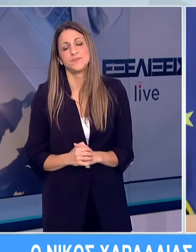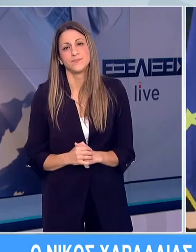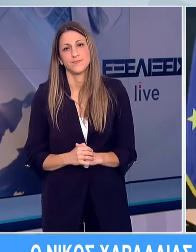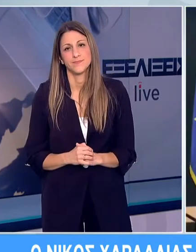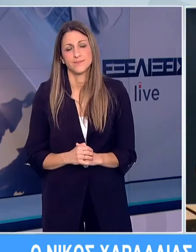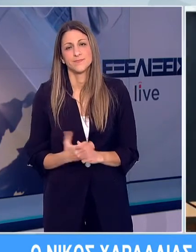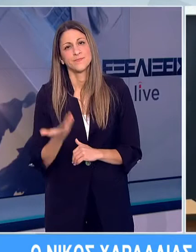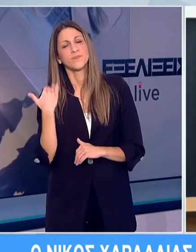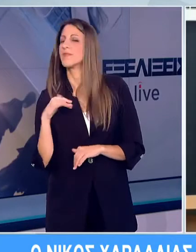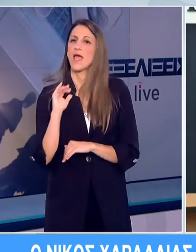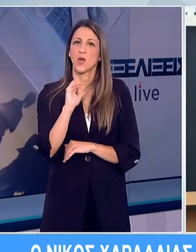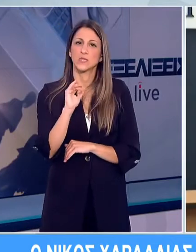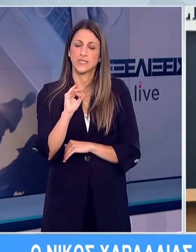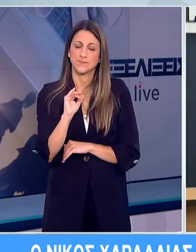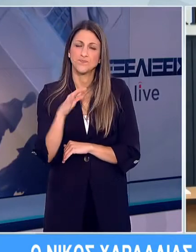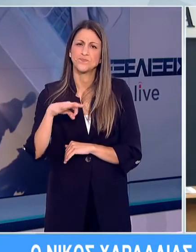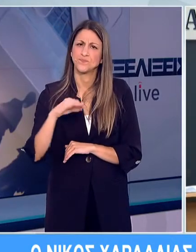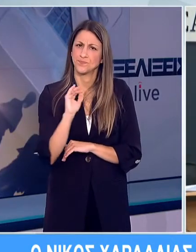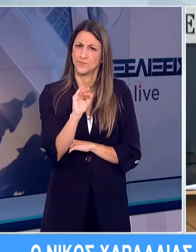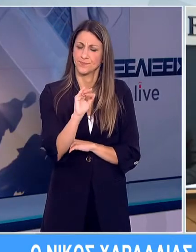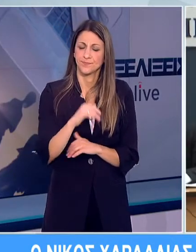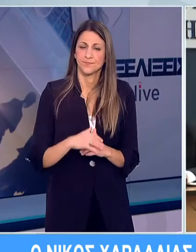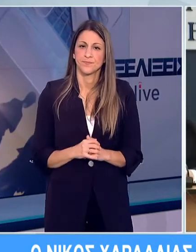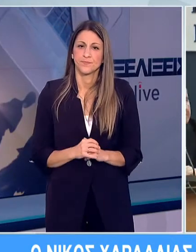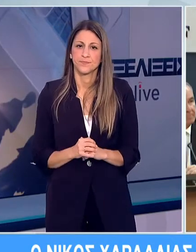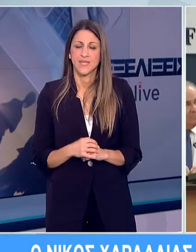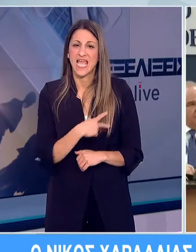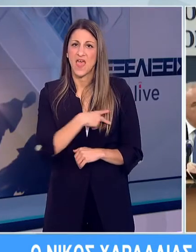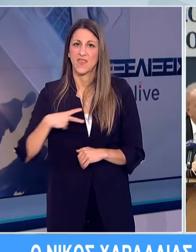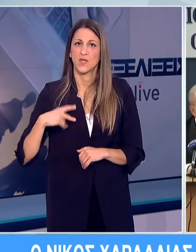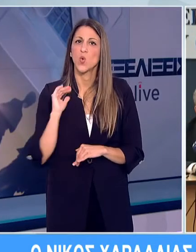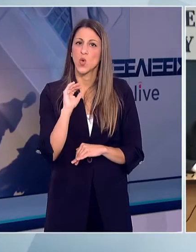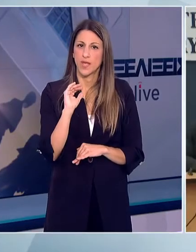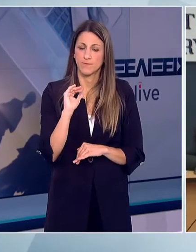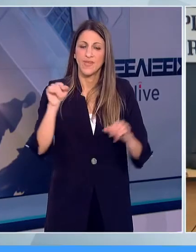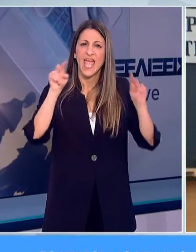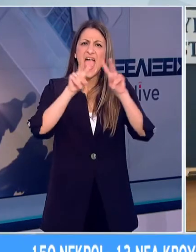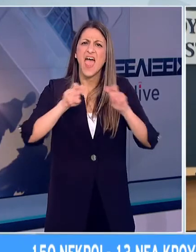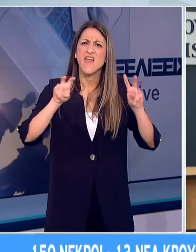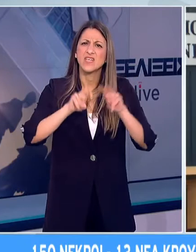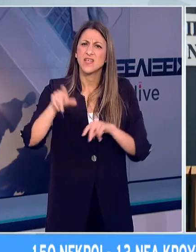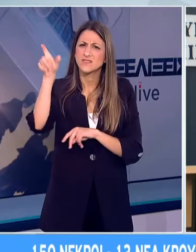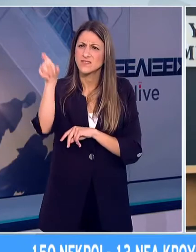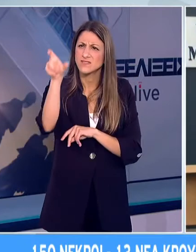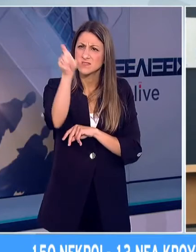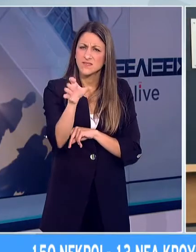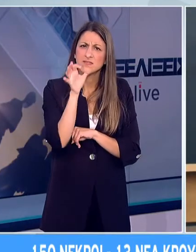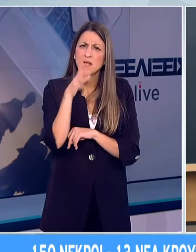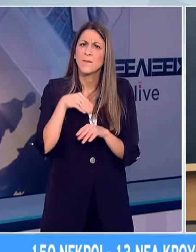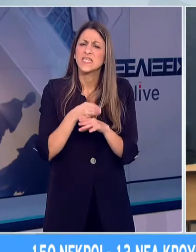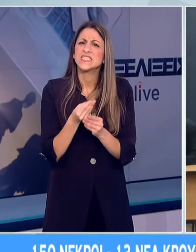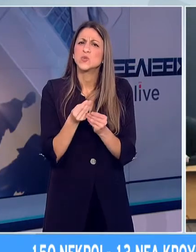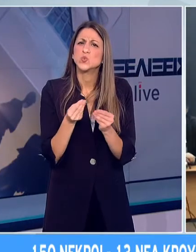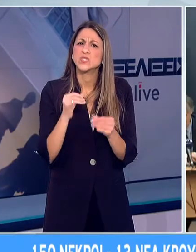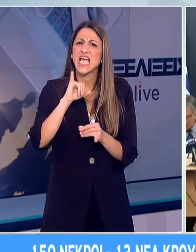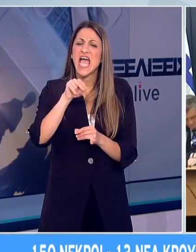Ο κ. Καραγιώργος από το ιατρο.net.gr Κύριε καθηγητά, ερευνητές διενεργούν μελέτες για τη χορήγηση ιντερφερώνης